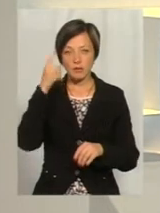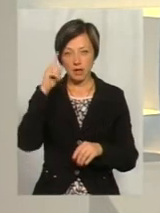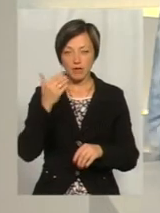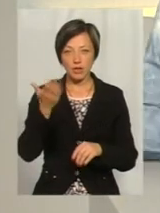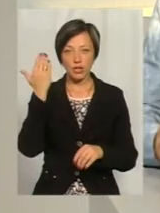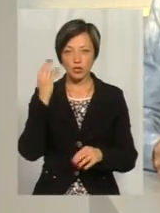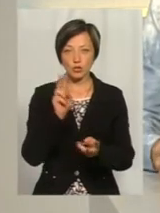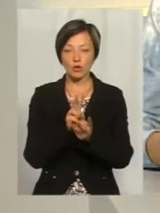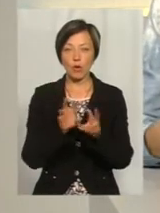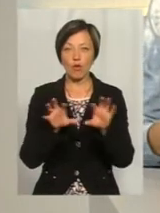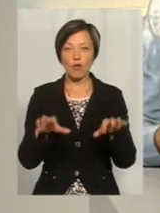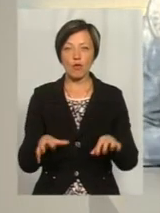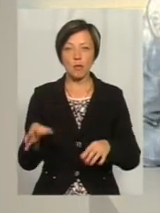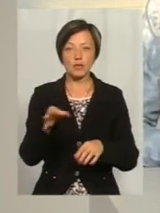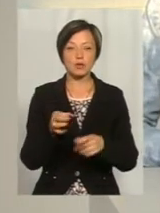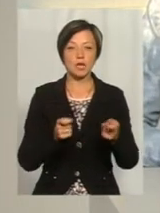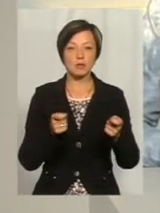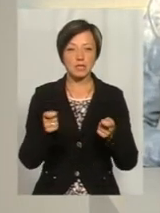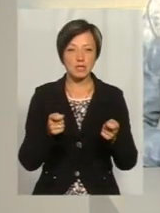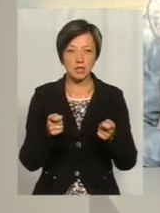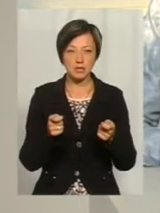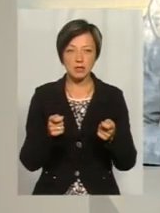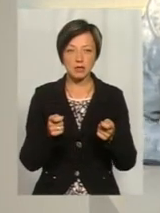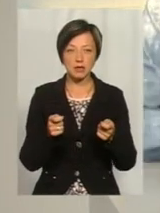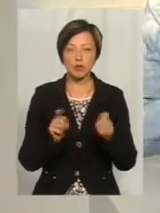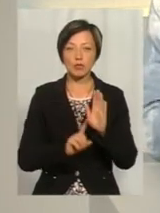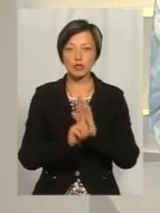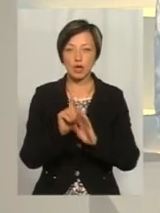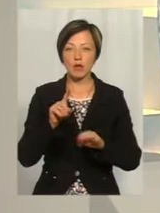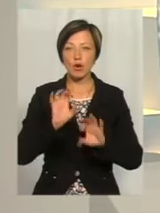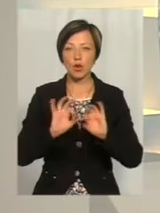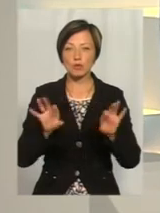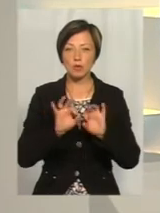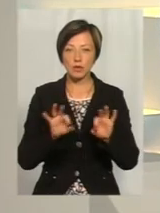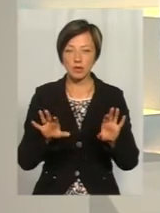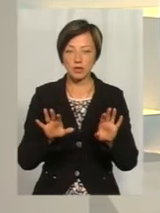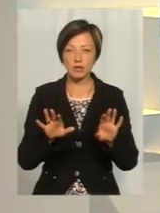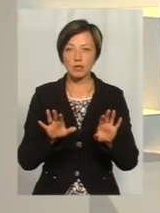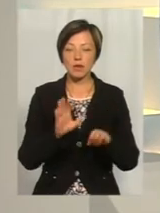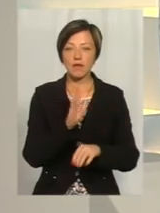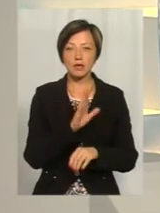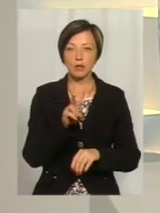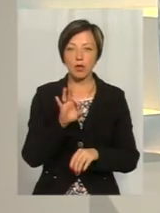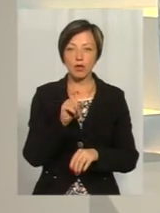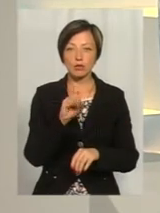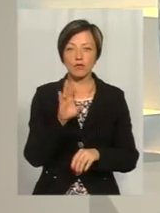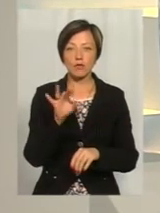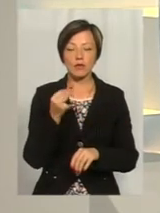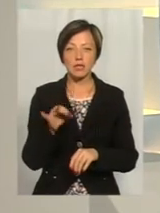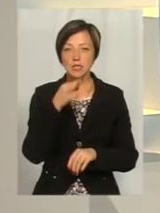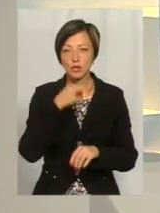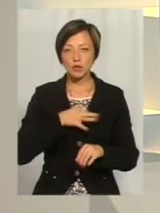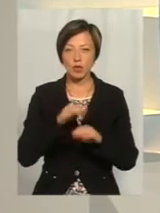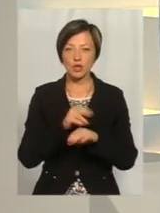раніше зустрічалися з головою Хмельницької обласної державної адміністрації, ви почали про це вже розказувати з Вадимом Лозовим. Скажі, будь ласка,